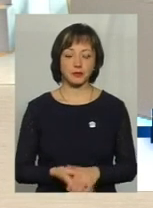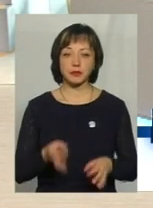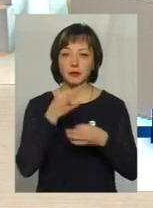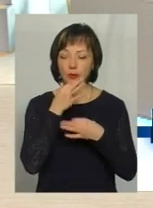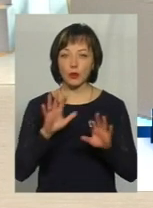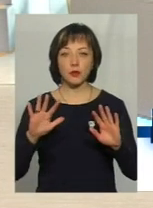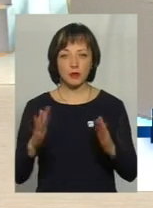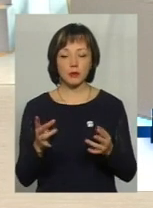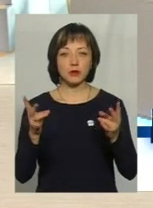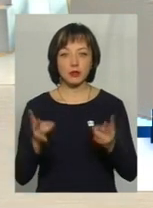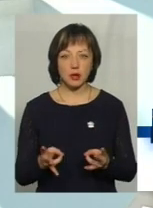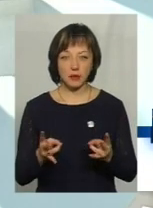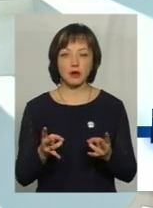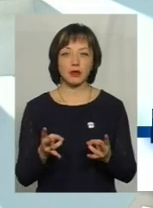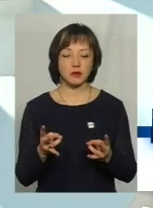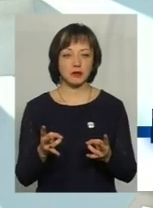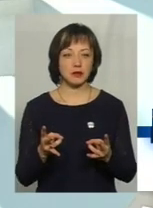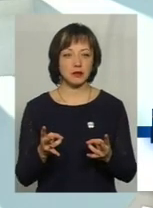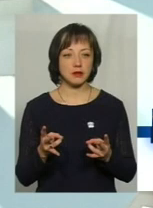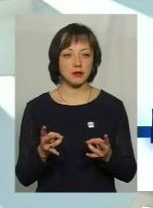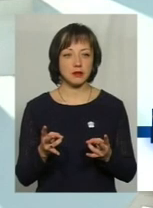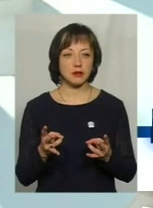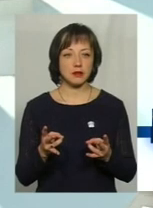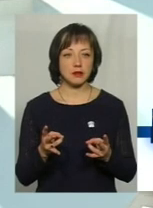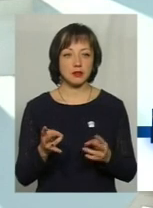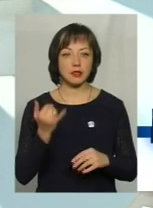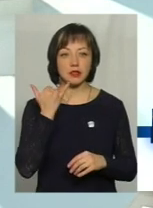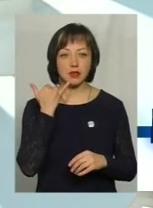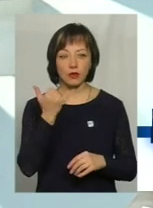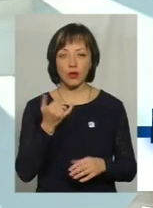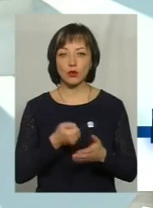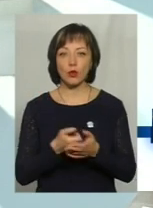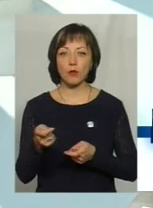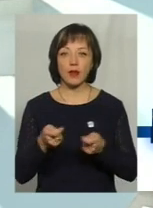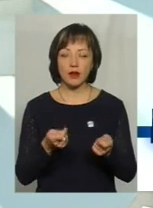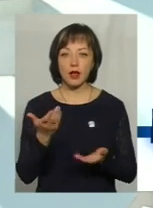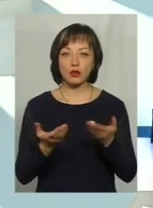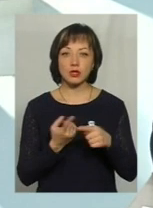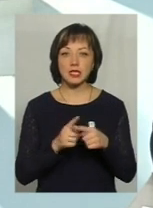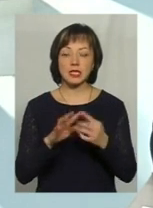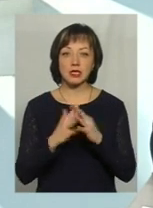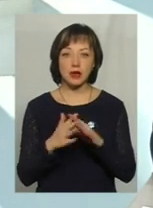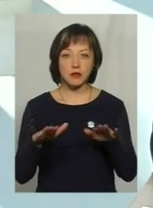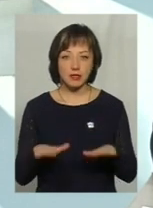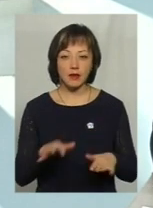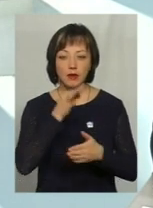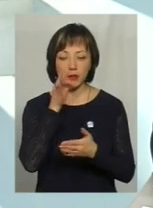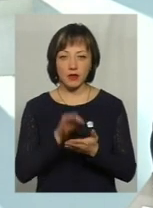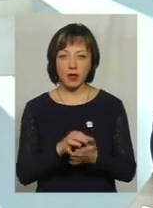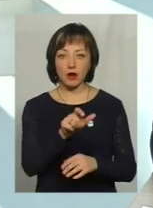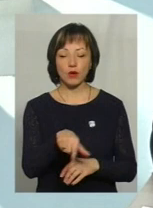випадку треба, зрозуміло, зателефонувати до управління. Якщо це сільська місцева відповідальні особи,